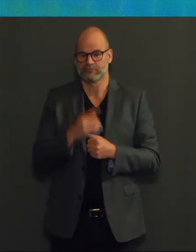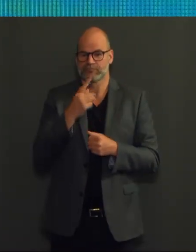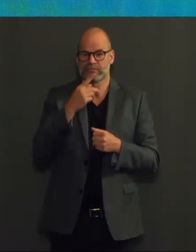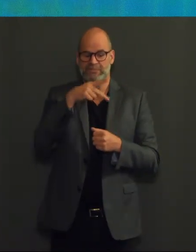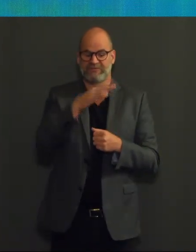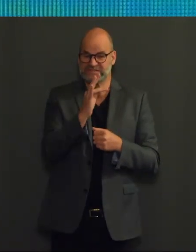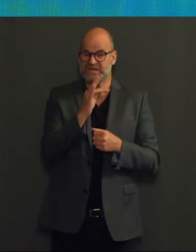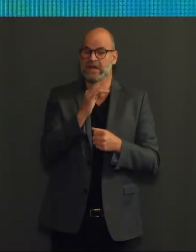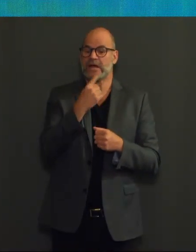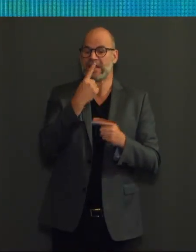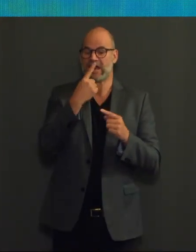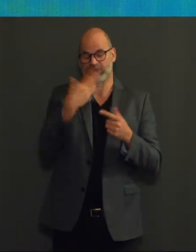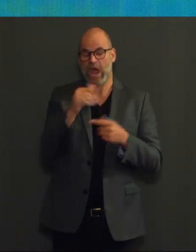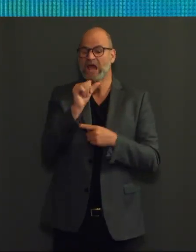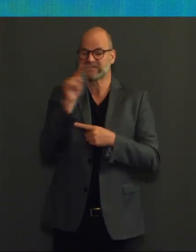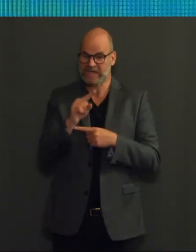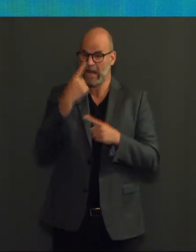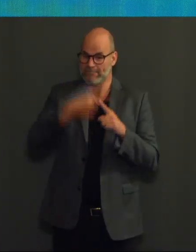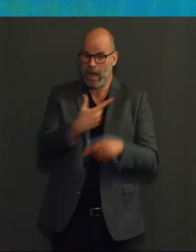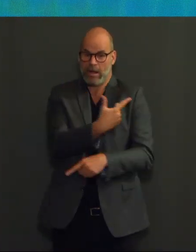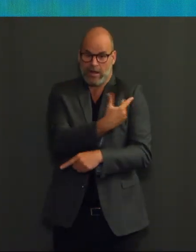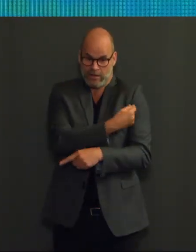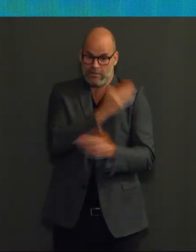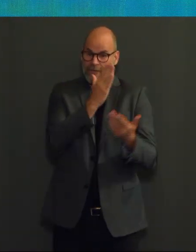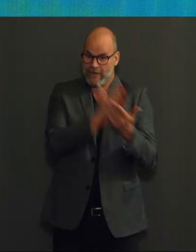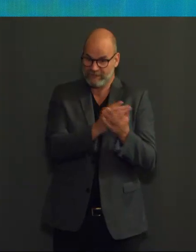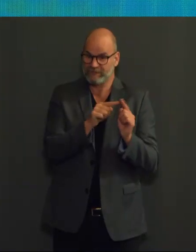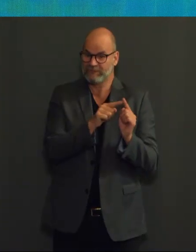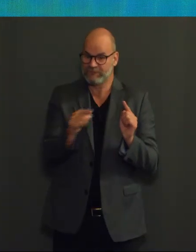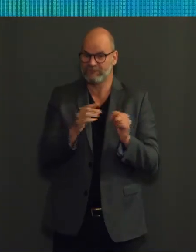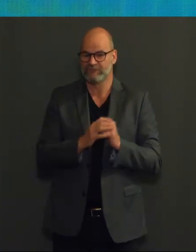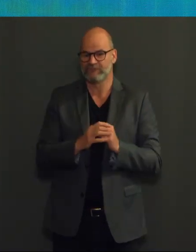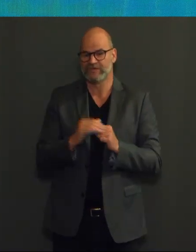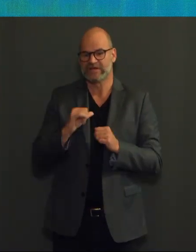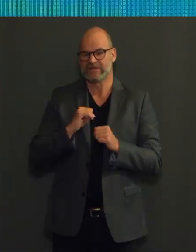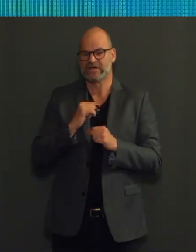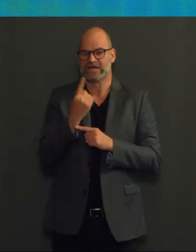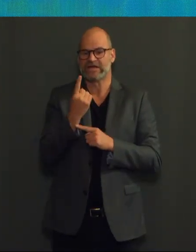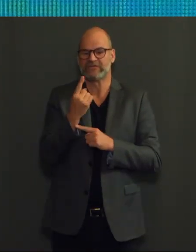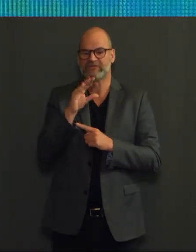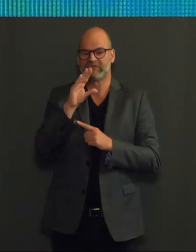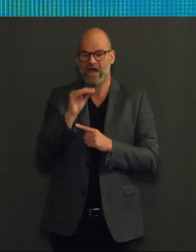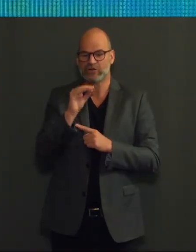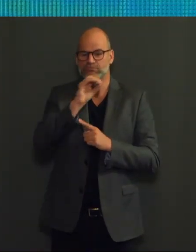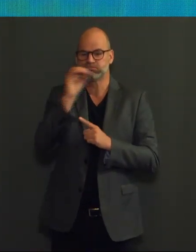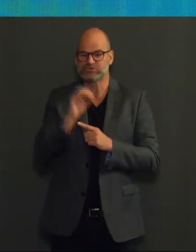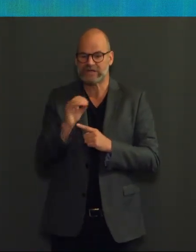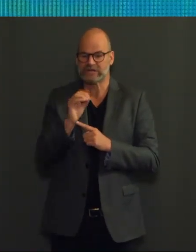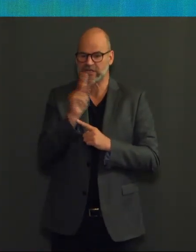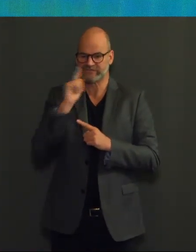op het ontwikkelen van COVID-symptomen met zo'n 51 procent in het geval van de Britse variant.